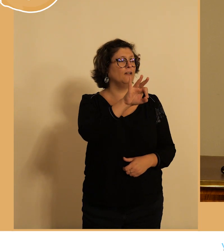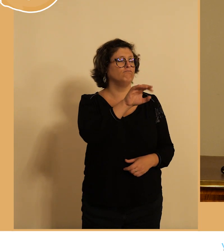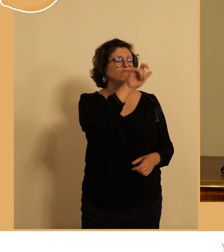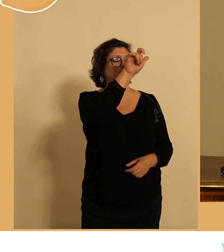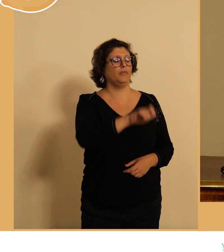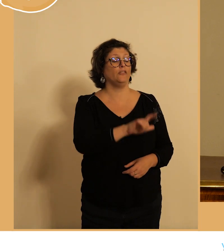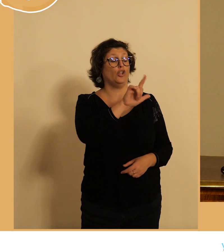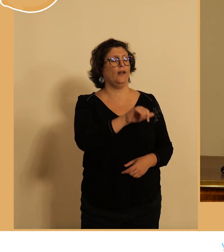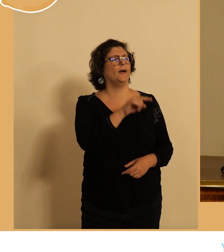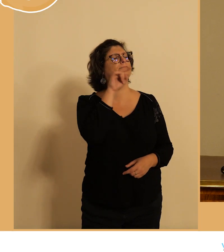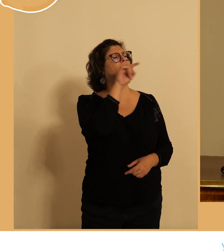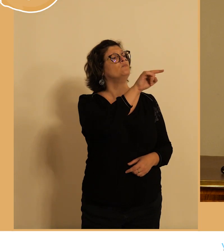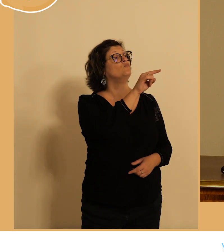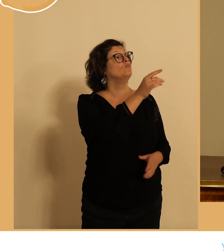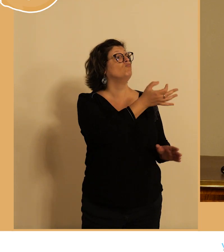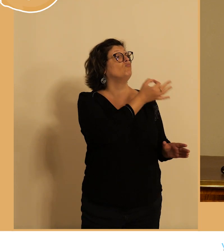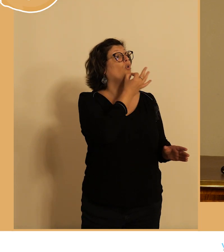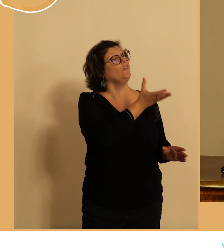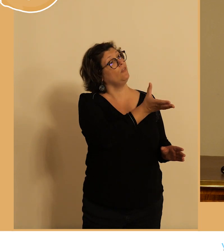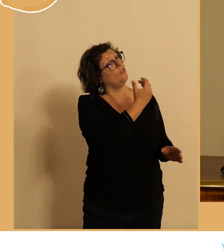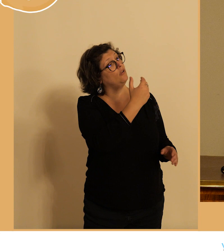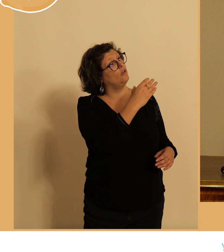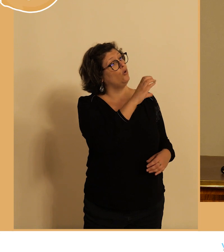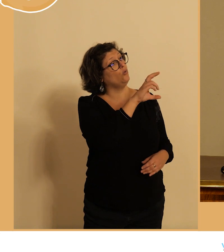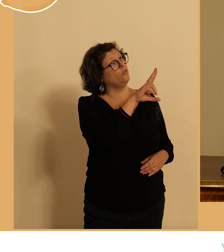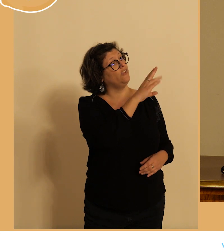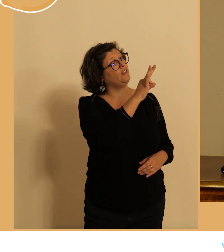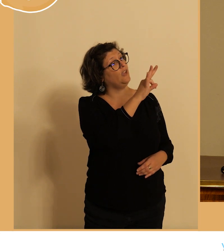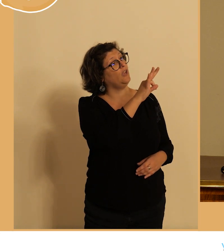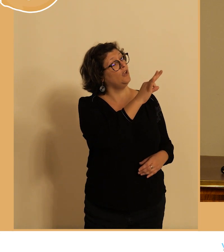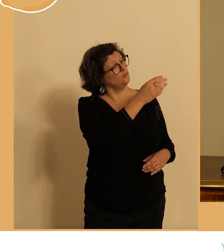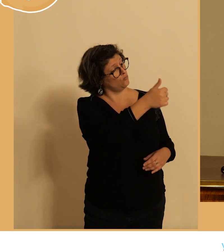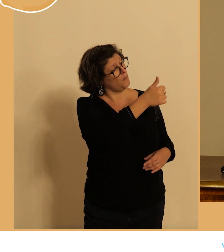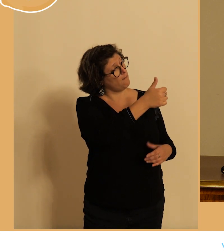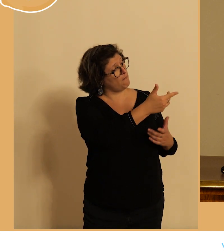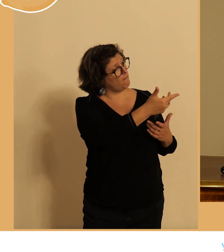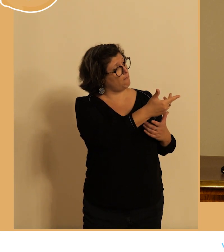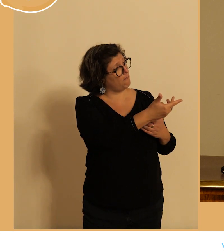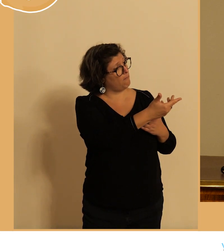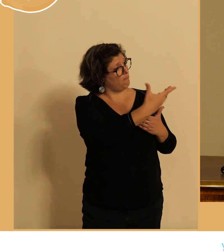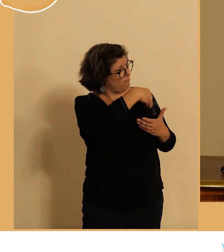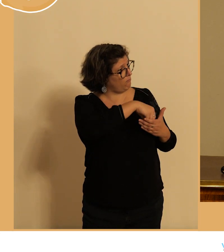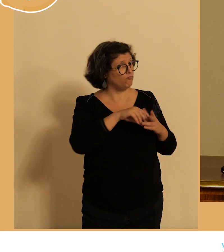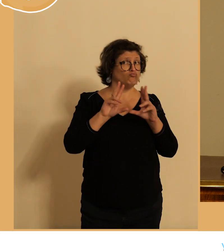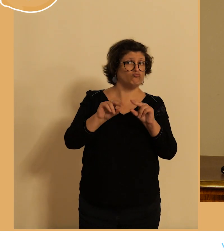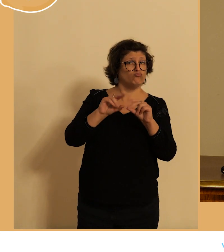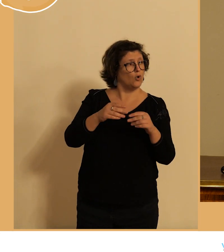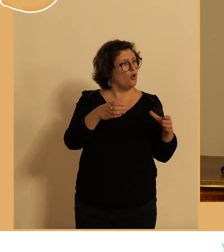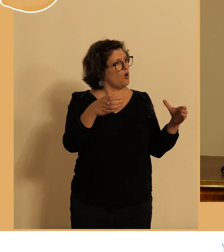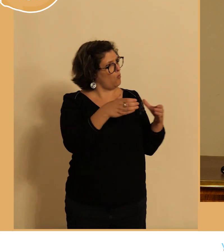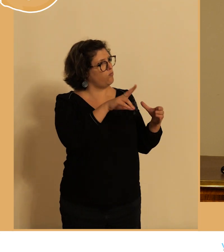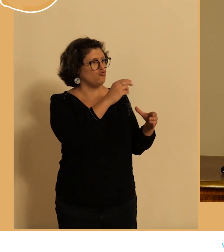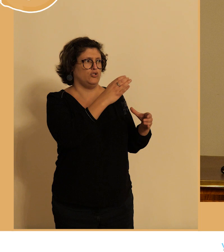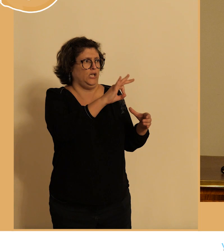est-ce que vous souhaitez dire un petit mot sur l'union cyclotouriste de Touraine qui est parmi les clubs les plus anciens et les plus